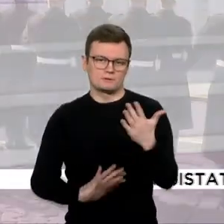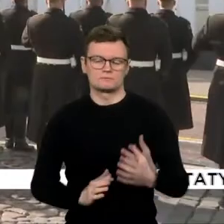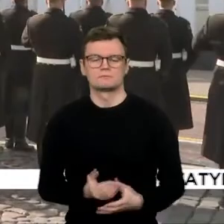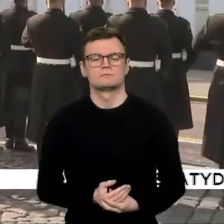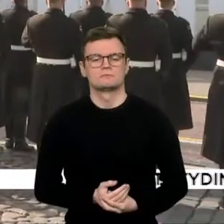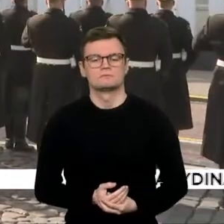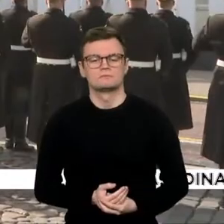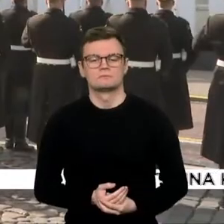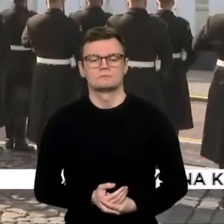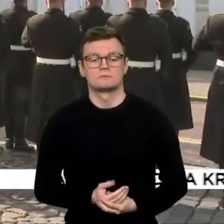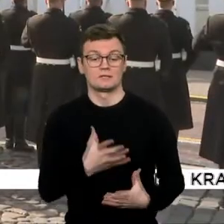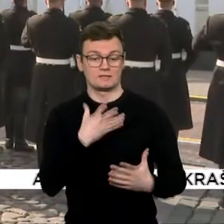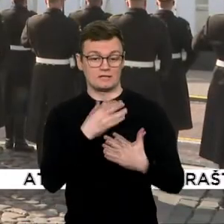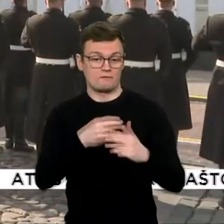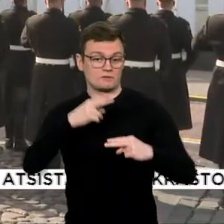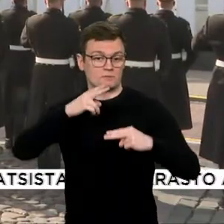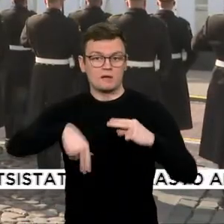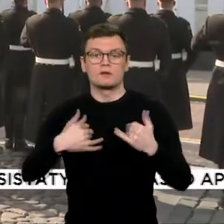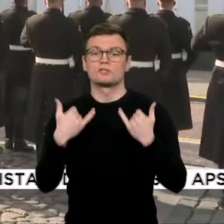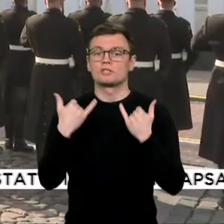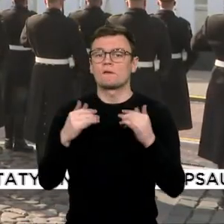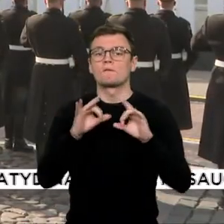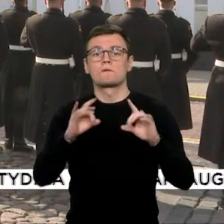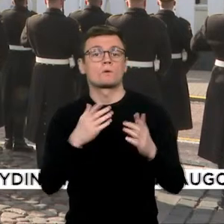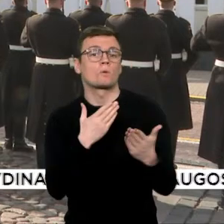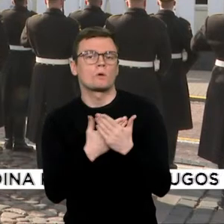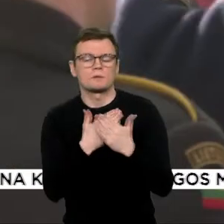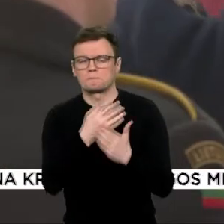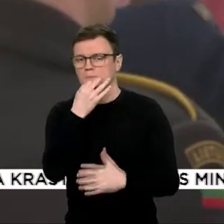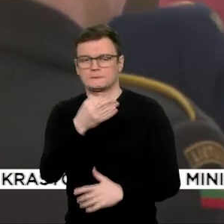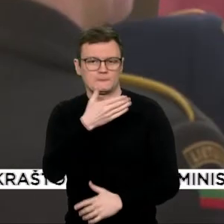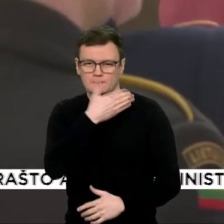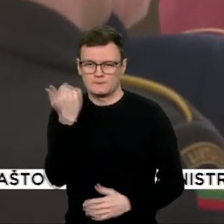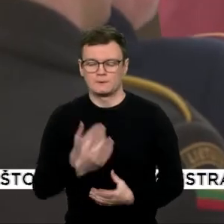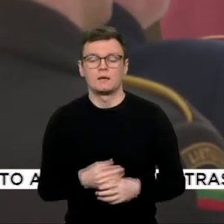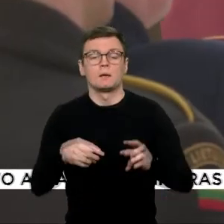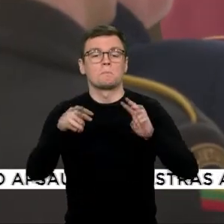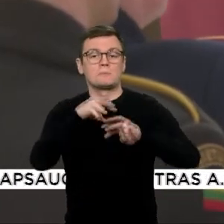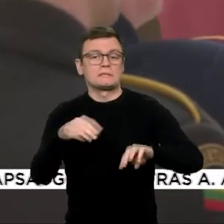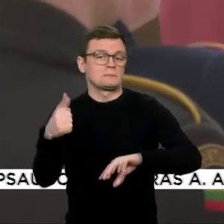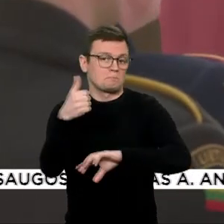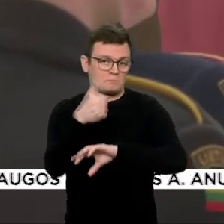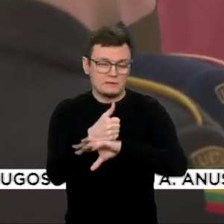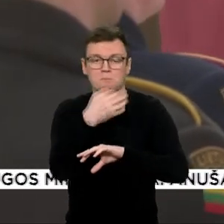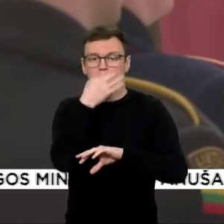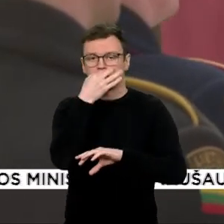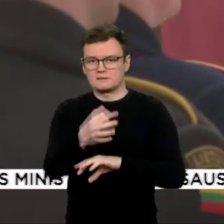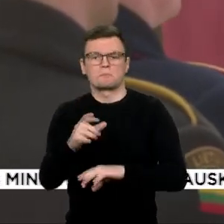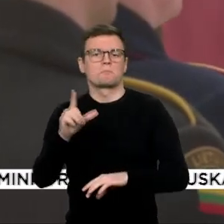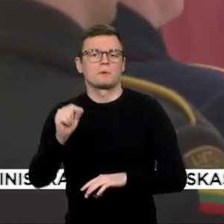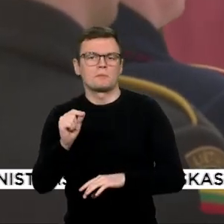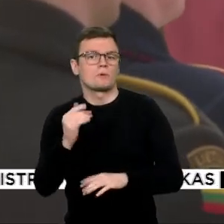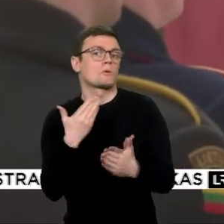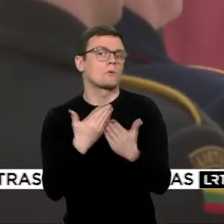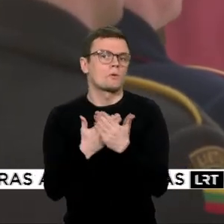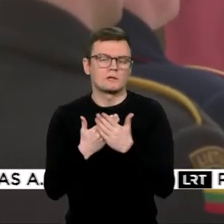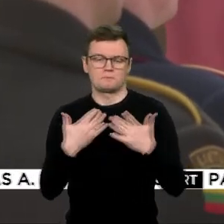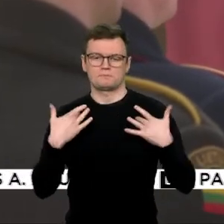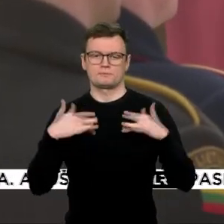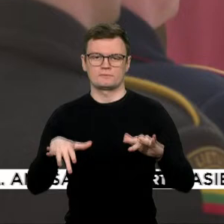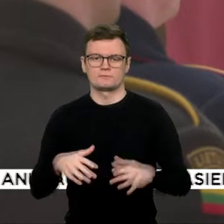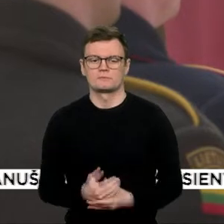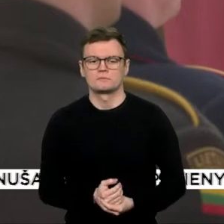ministras šiandien nekomentuoja. Premierė situacija žada pakomentuoti pirmadienį. Anušauskas rytoj